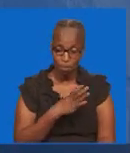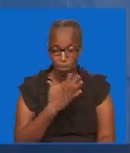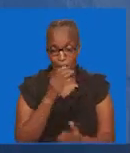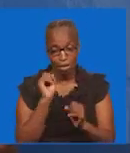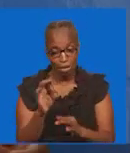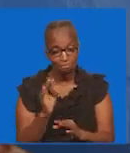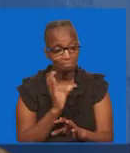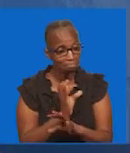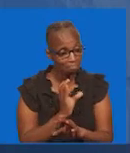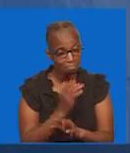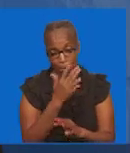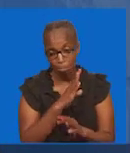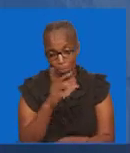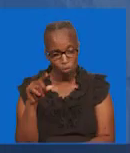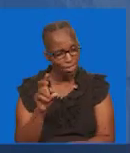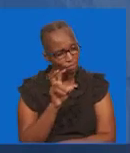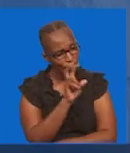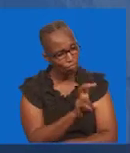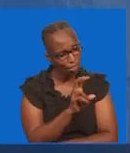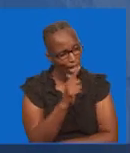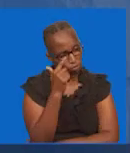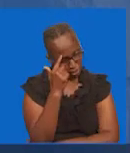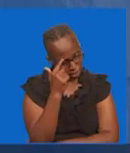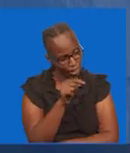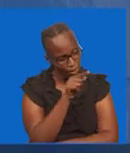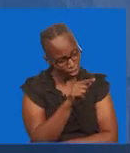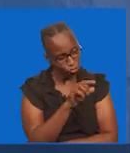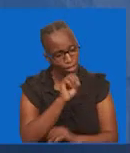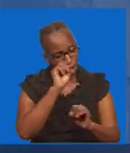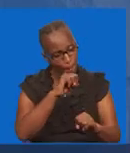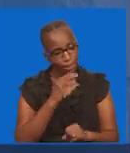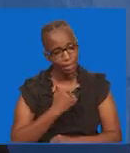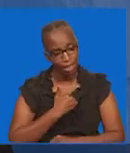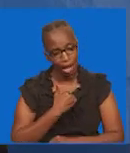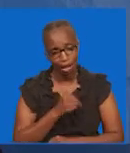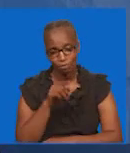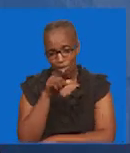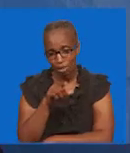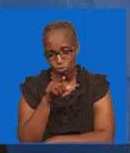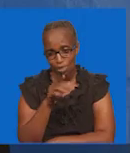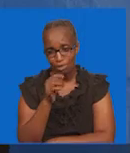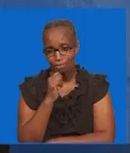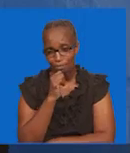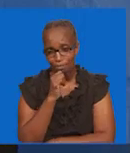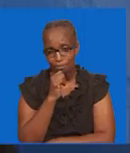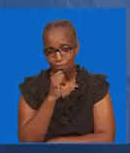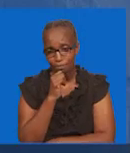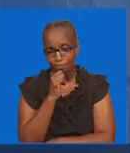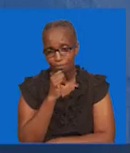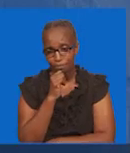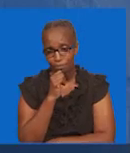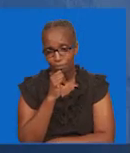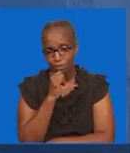sani Na unaangalia Unaona Huyo Hakuna Wezo Hakuna Yani Kinfuku